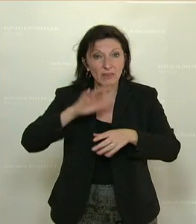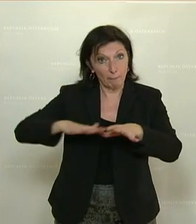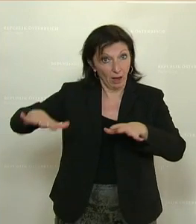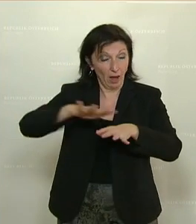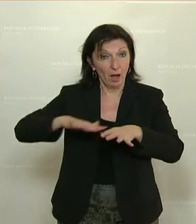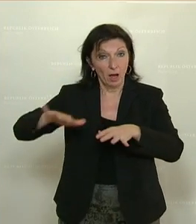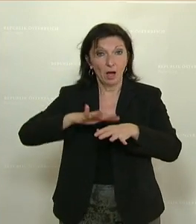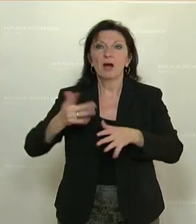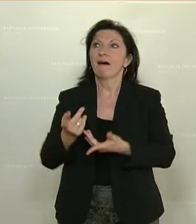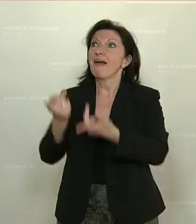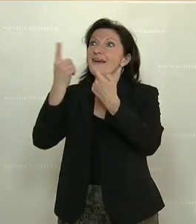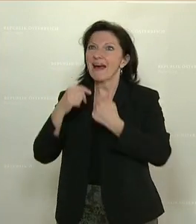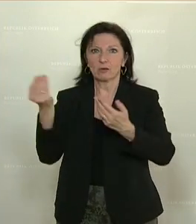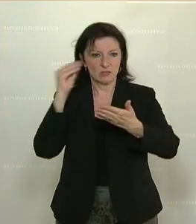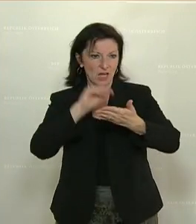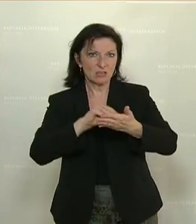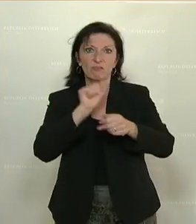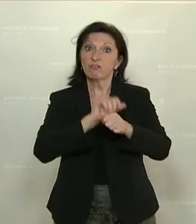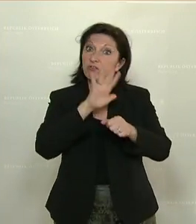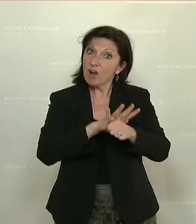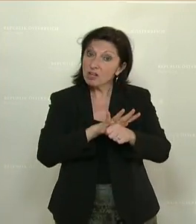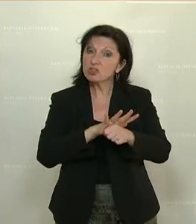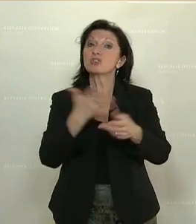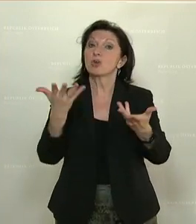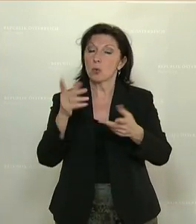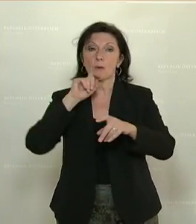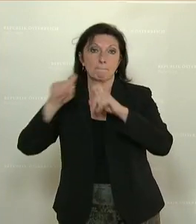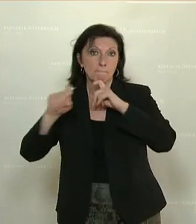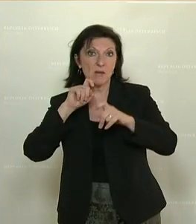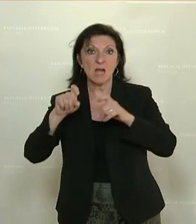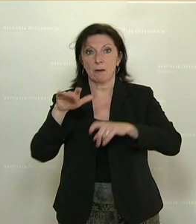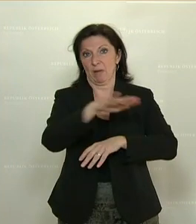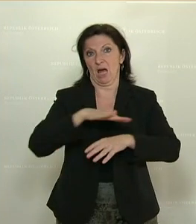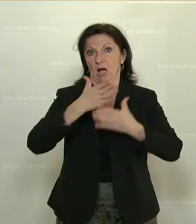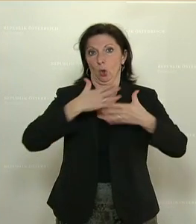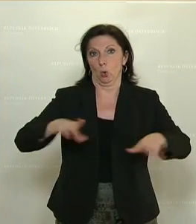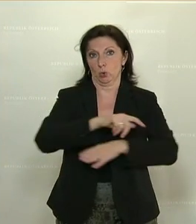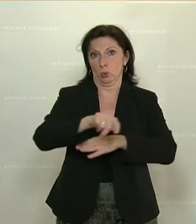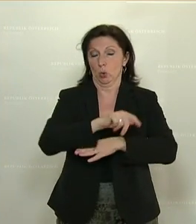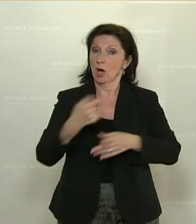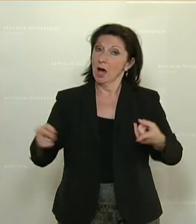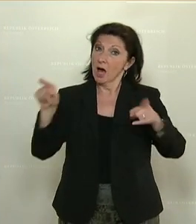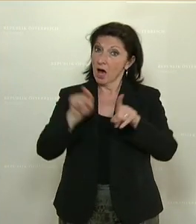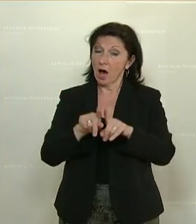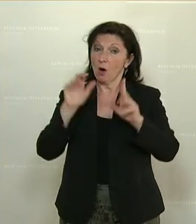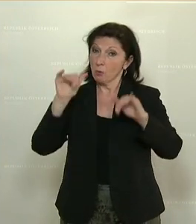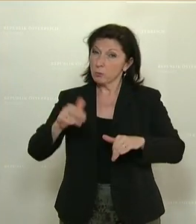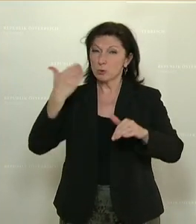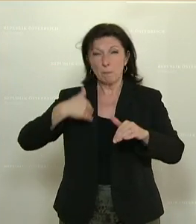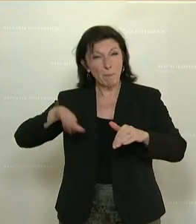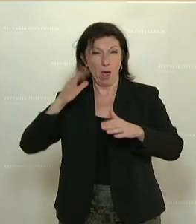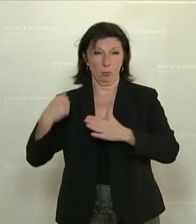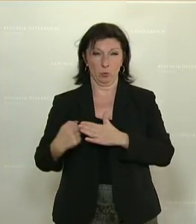Bereich, Herkunftskennzeichnung von Fleisch, Eiern und Milch in Großküchen. Ferner muss es eine bessere Unterstützung